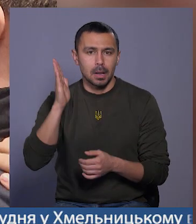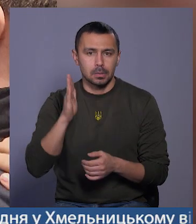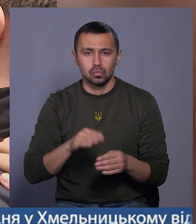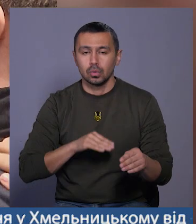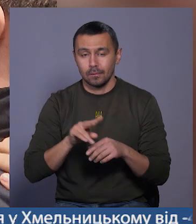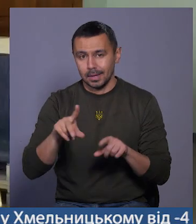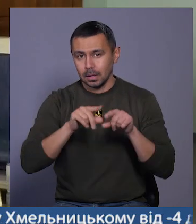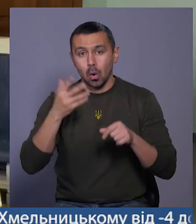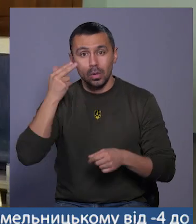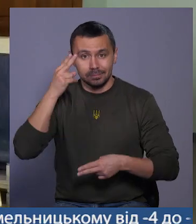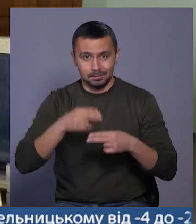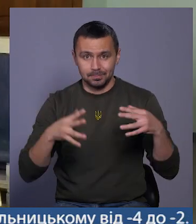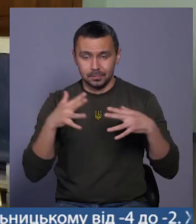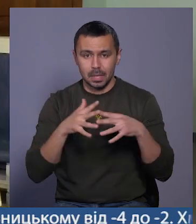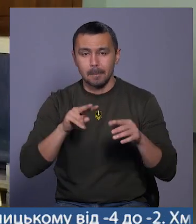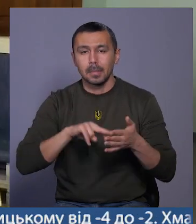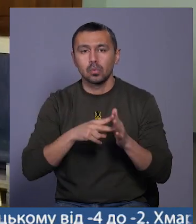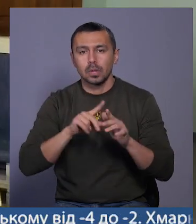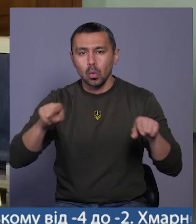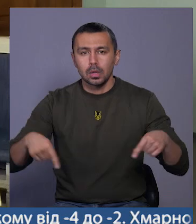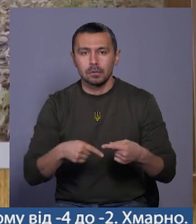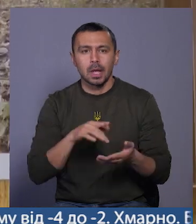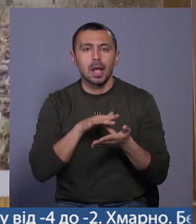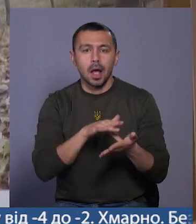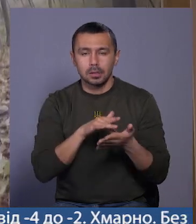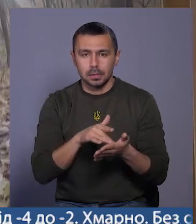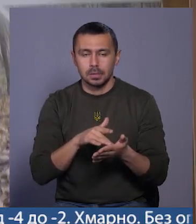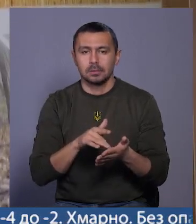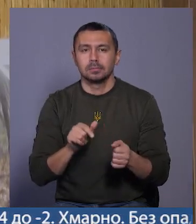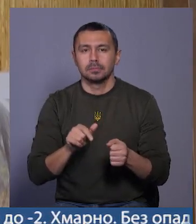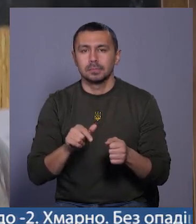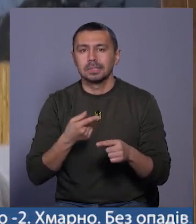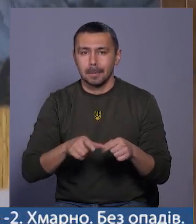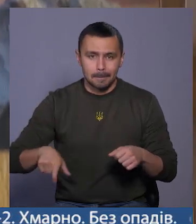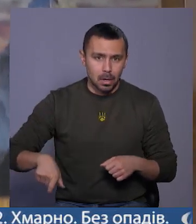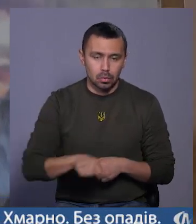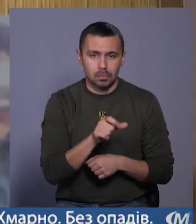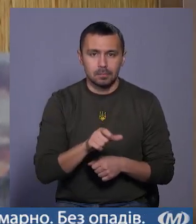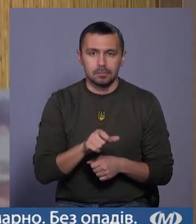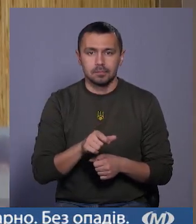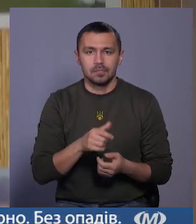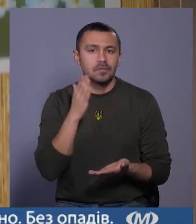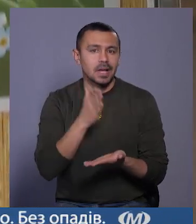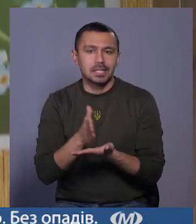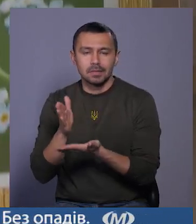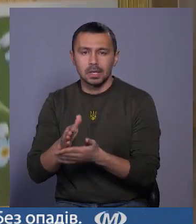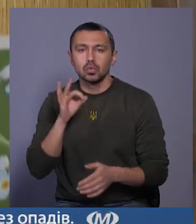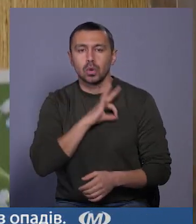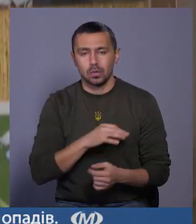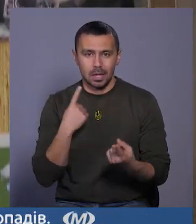завершенню війни планують організовувати екологічні акції та туристичні мандрівки цим маршрутом, «Вказівники із корисною